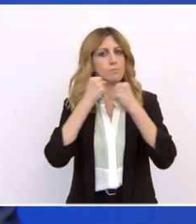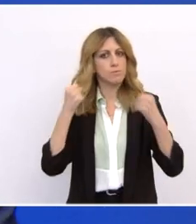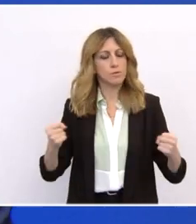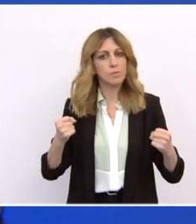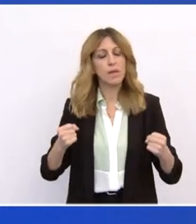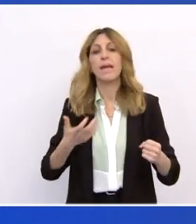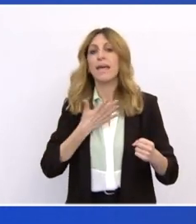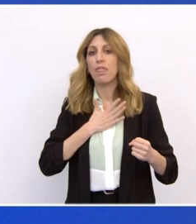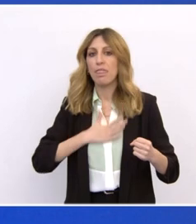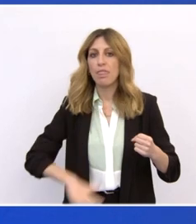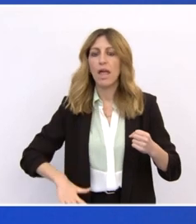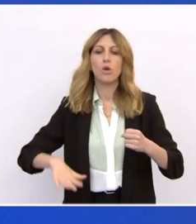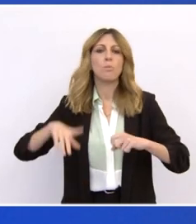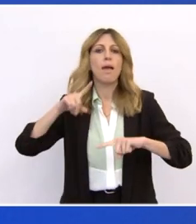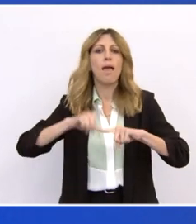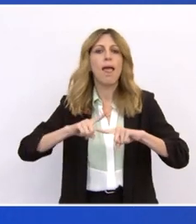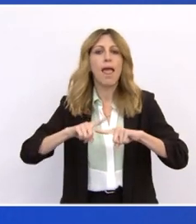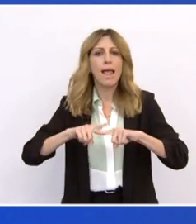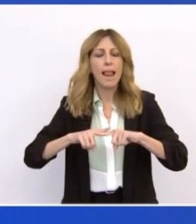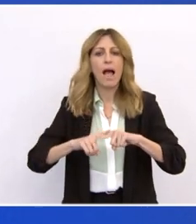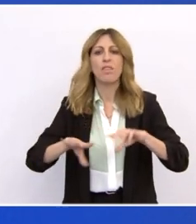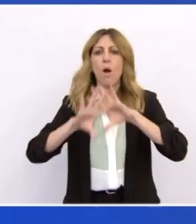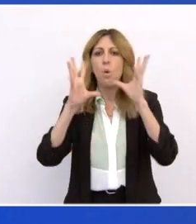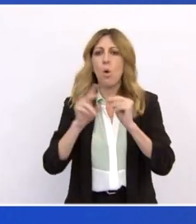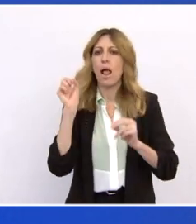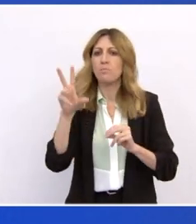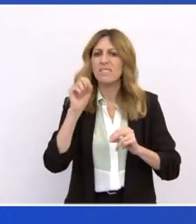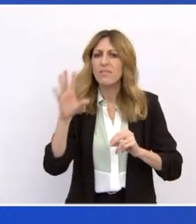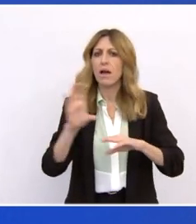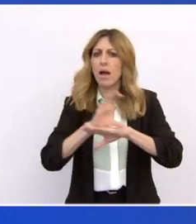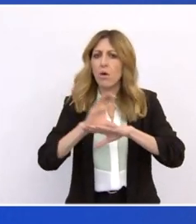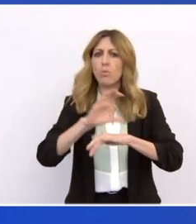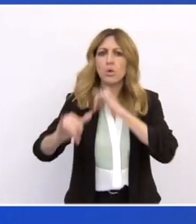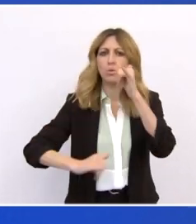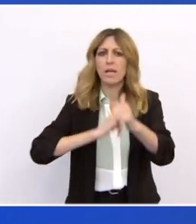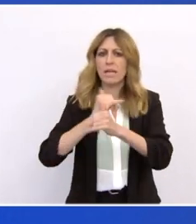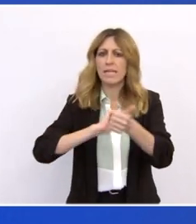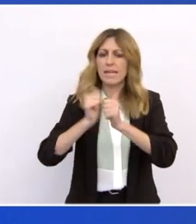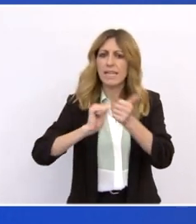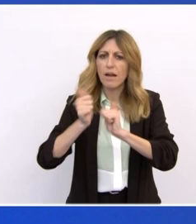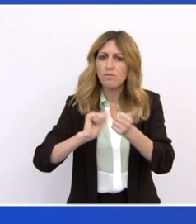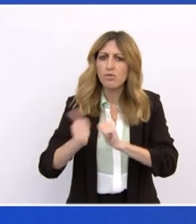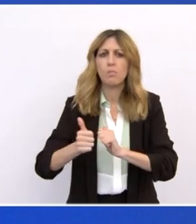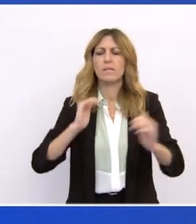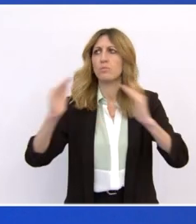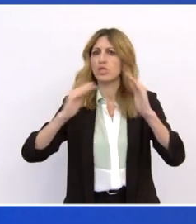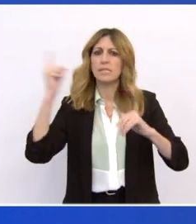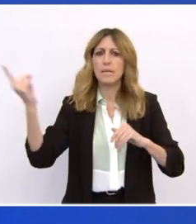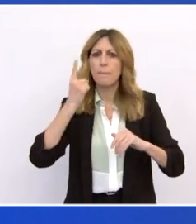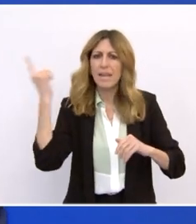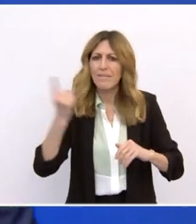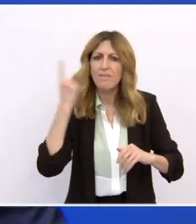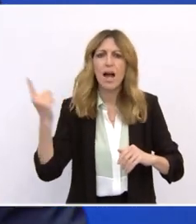παραγωγικό, πράσινο και ψηφιακό οικονομικό μοντέλο, προς όφελος και με συμμετοχή όλων μας.